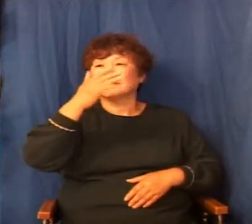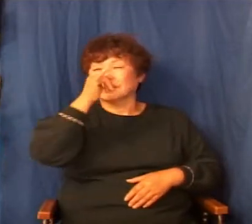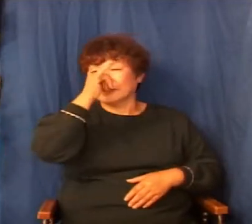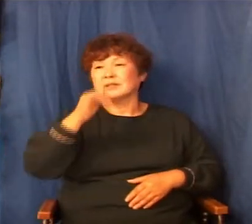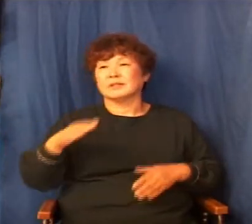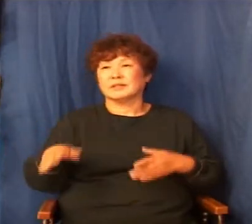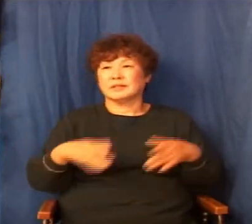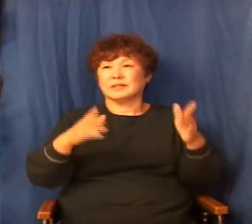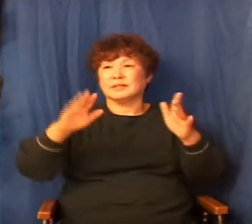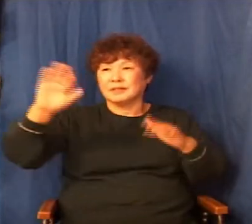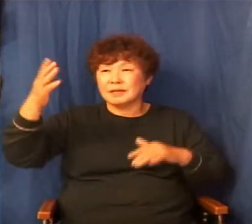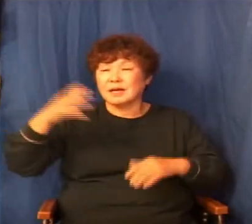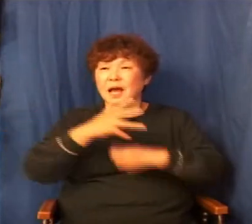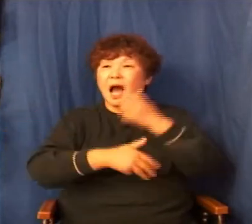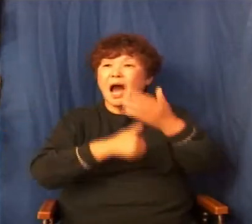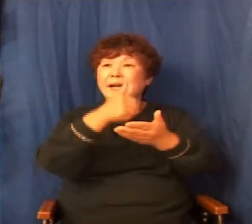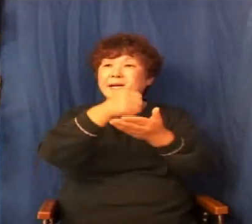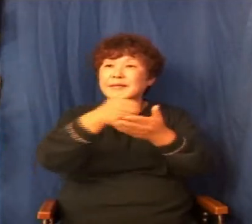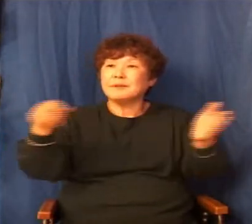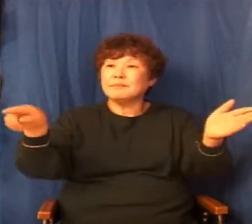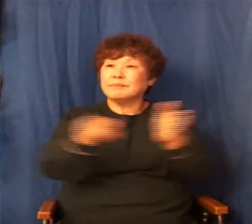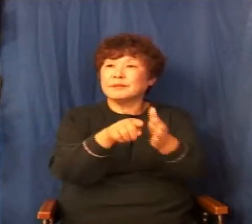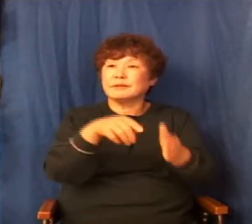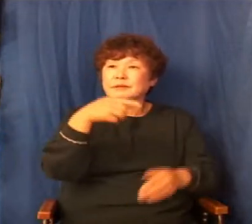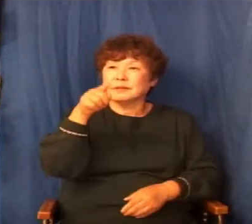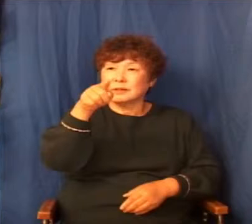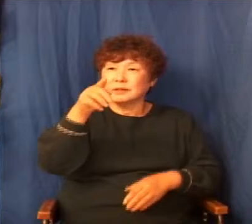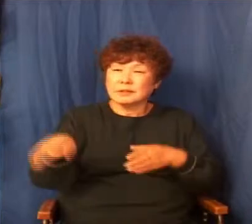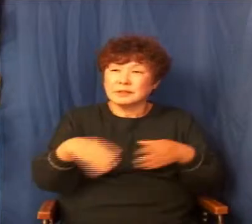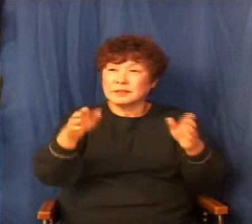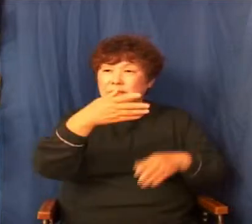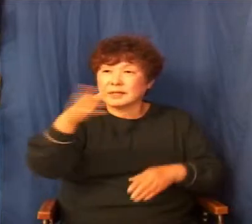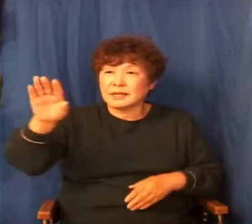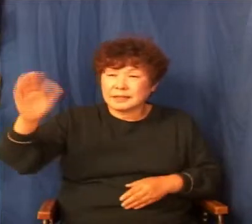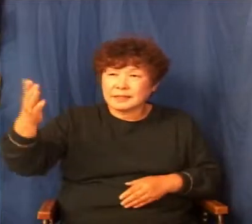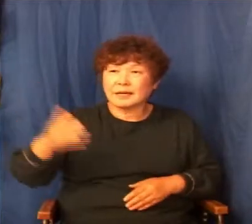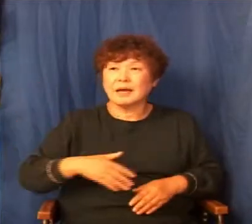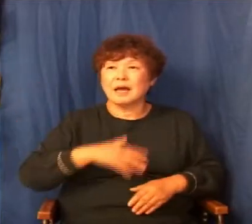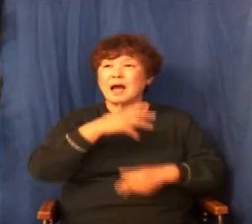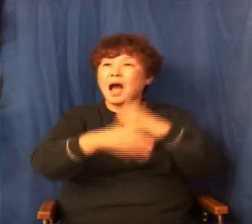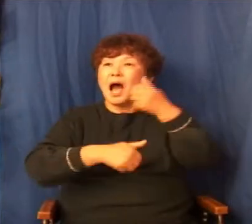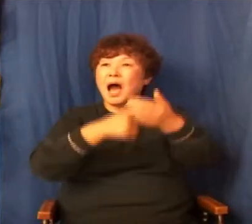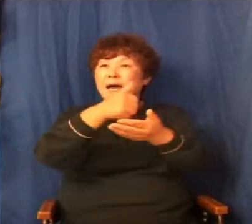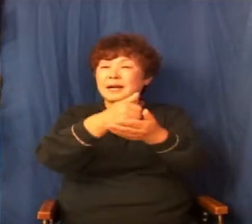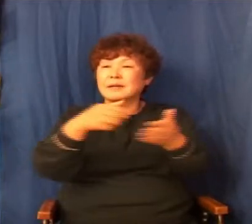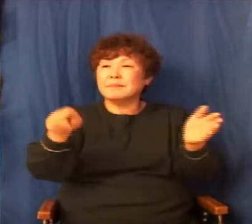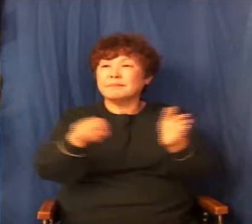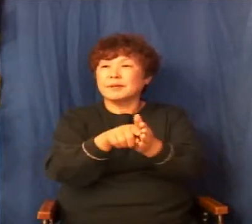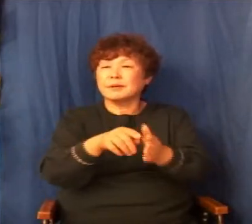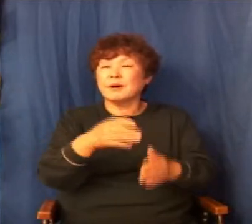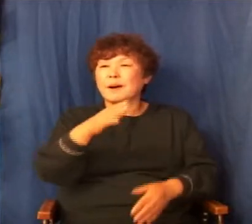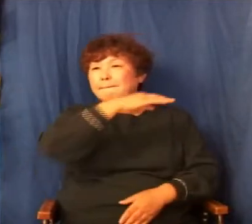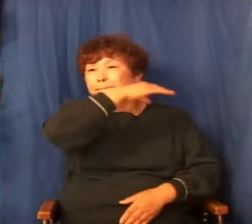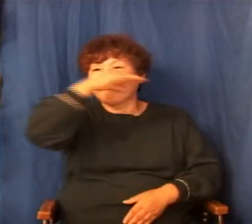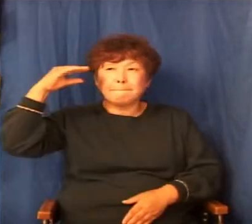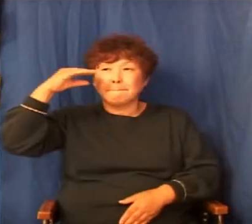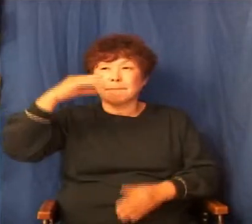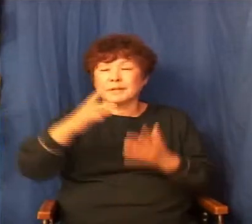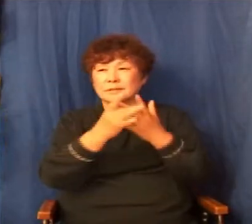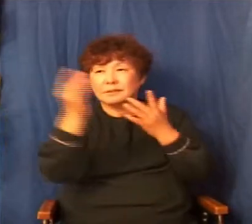우리는 하나님을 믿고 그 길을 가야 돼요. 하나님을 믿고 옳은 선택을 해야 돼요.